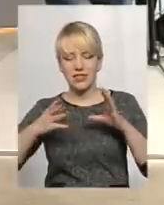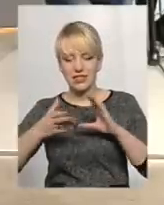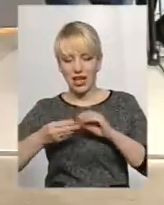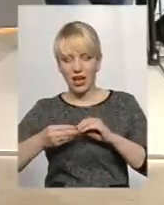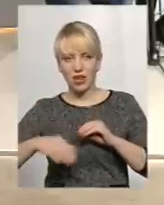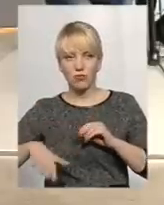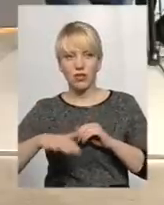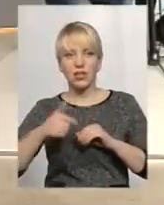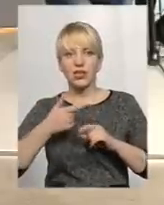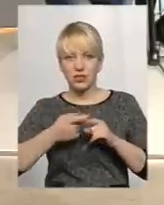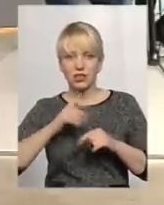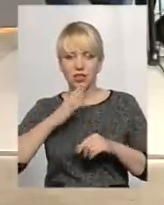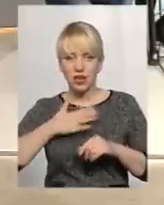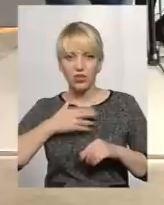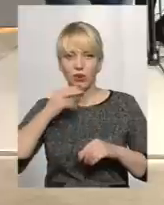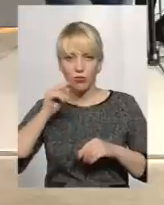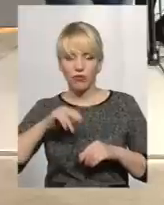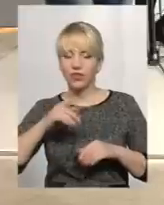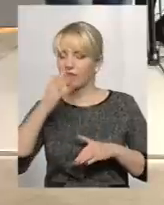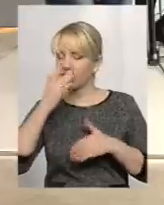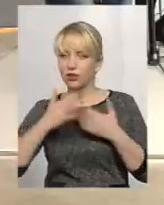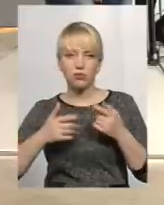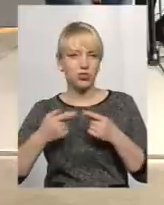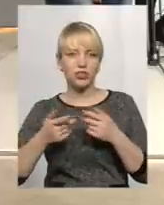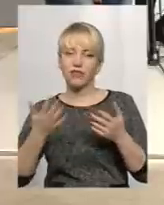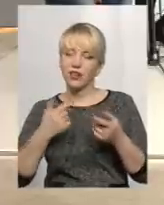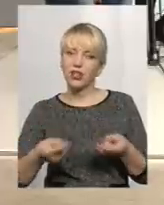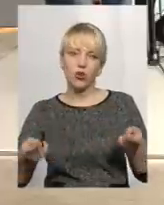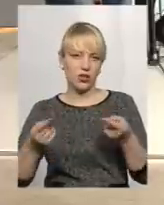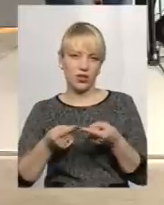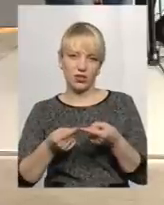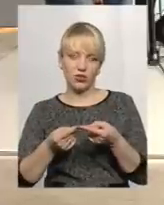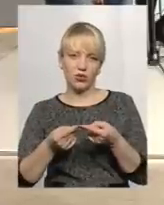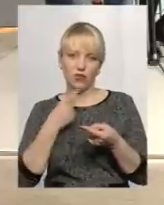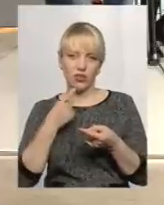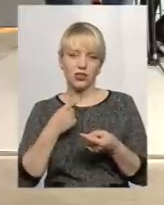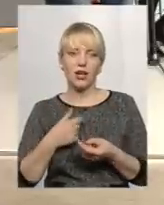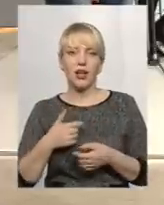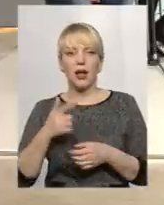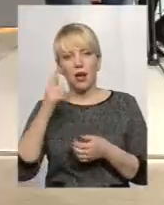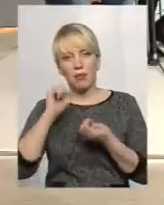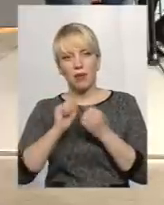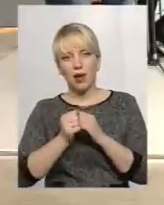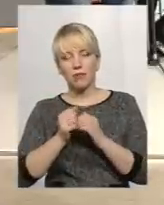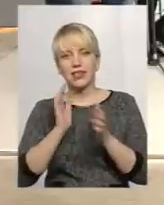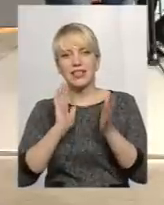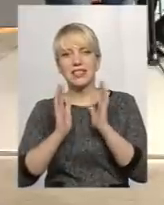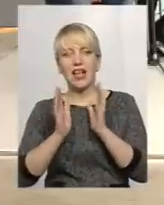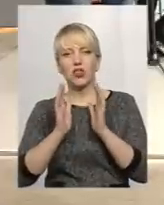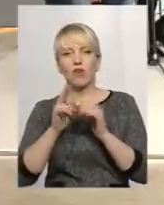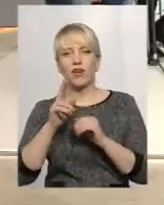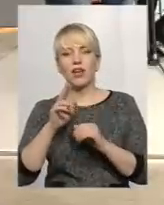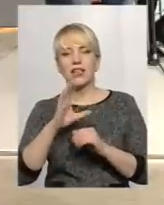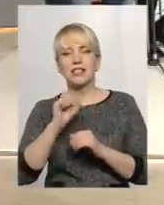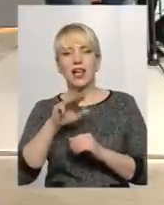Олег Іванович, не треба фабулу вийти, треба конкретну. Дозвольте, звернувся. Парк, пам'ятка, саду, паркове містецтво, загальнодержавне значення,